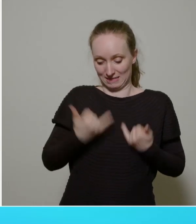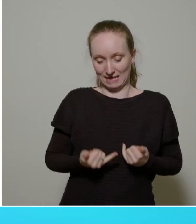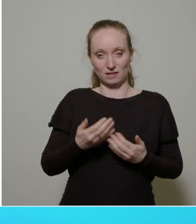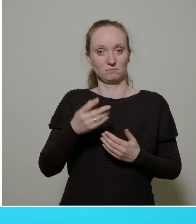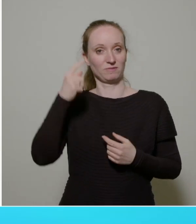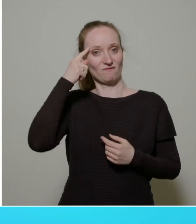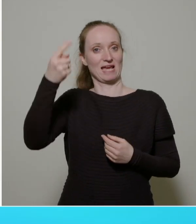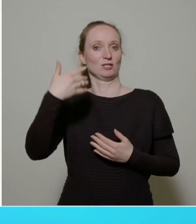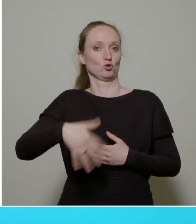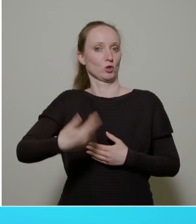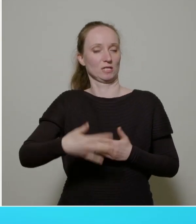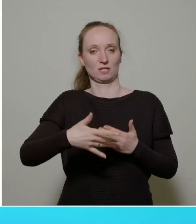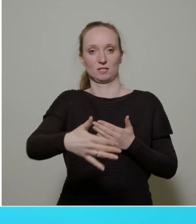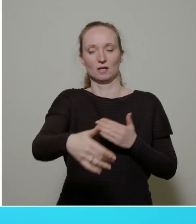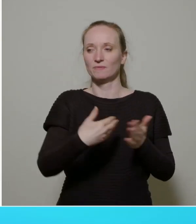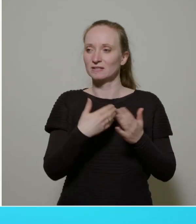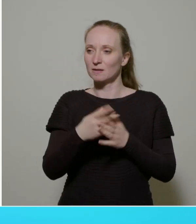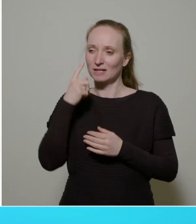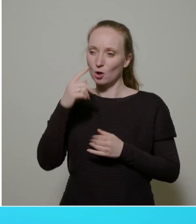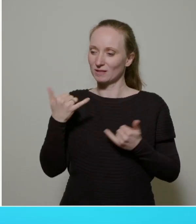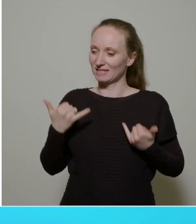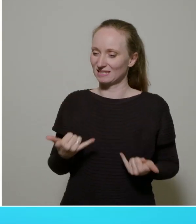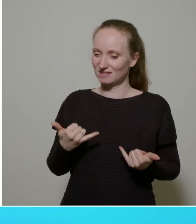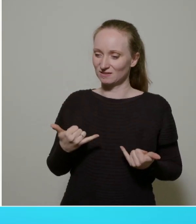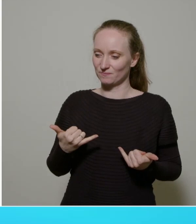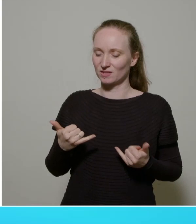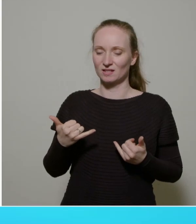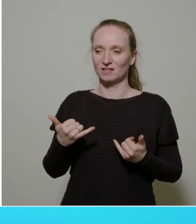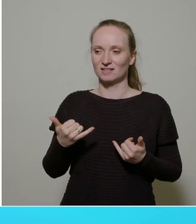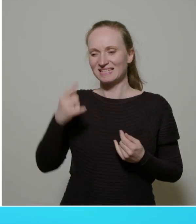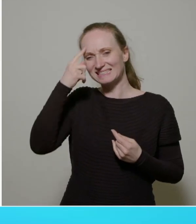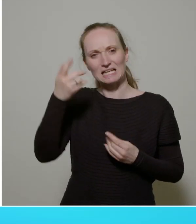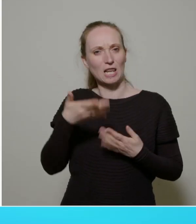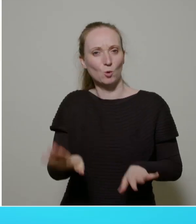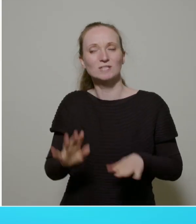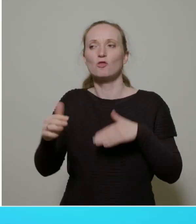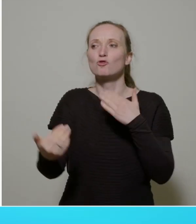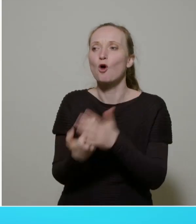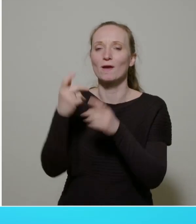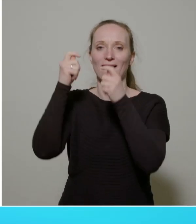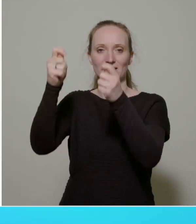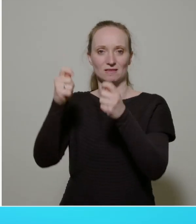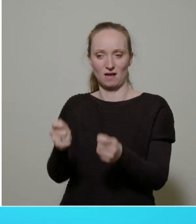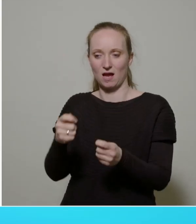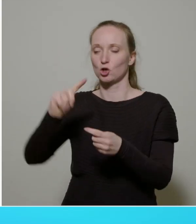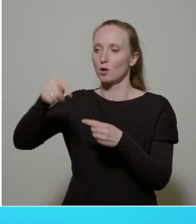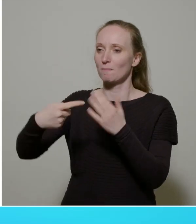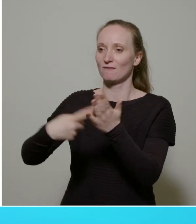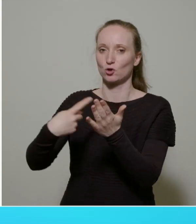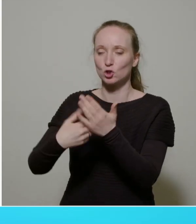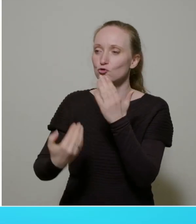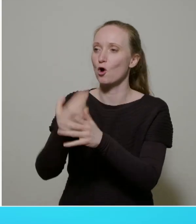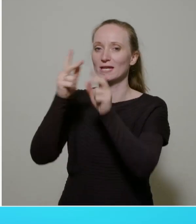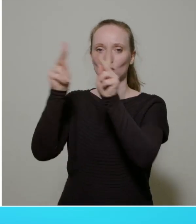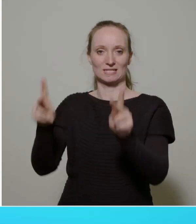Und deswegen, glaube ich, macht es einfach keinen Sinn, immer wieder Anträge zu stellen, wo im Grunde genommen Konzepte gefordert werden.